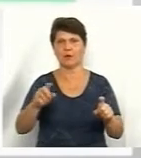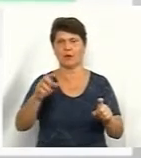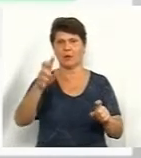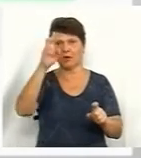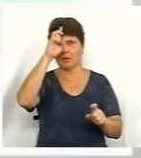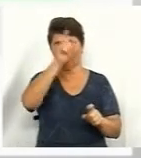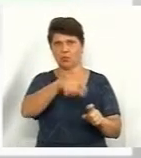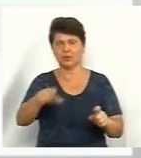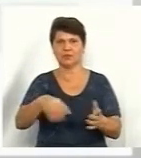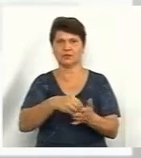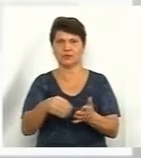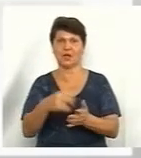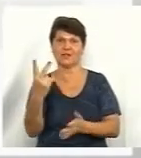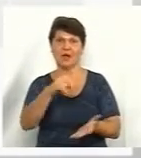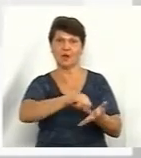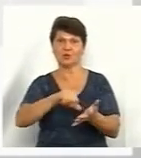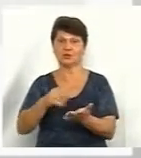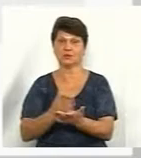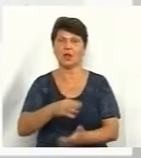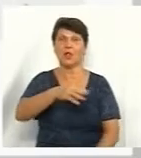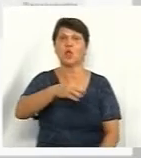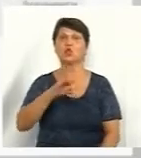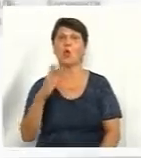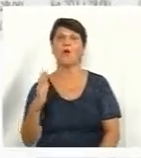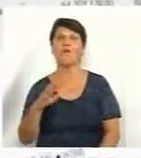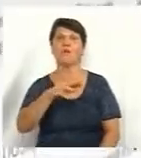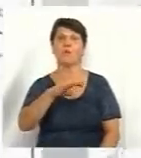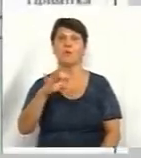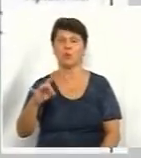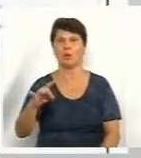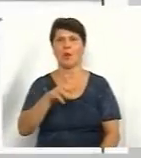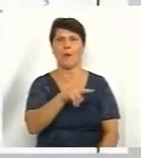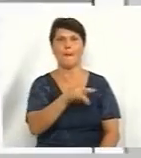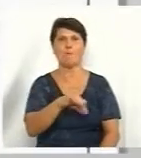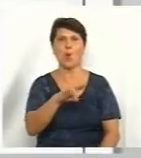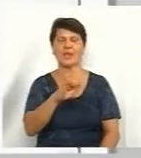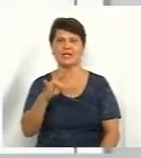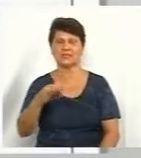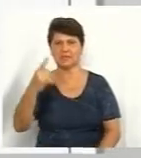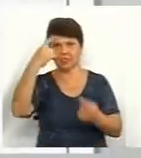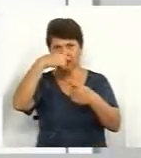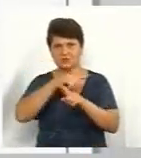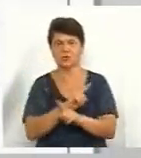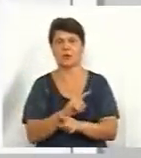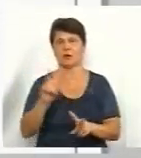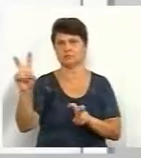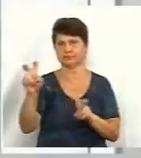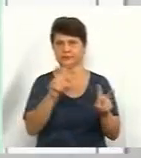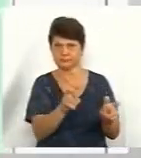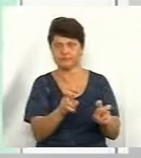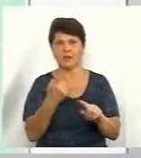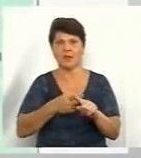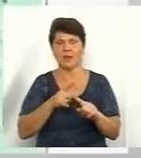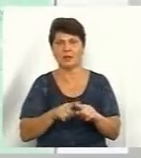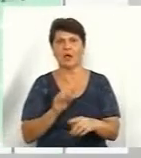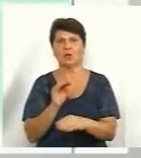реєстрі пропозицій два учасника – ТОВМУР і Подільський будівельний інженіринг. Останнє стало переможцем електронних торгів. І у